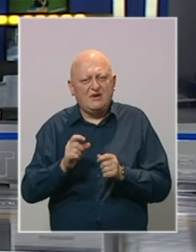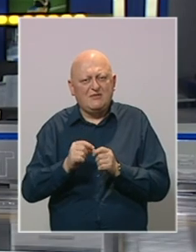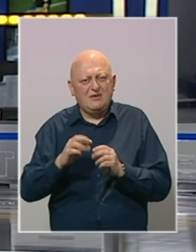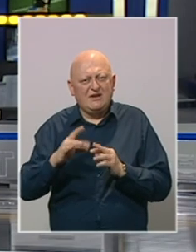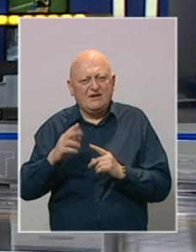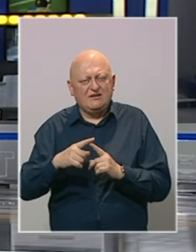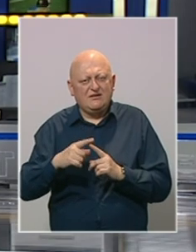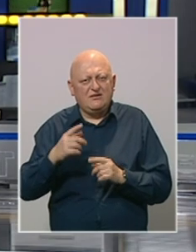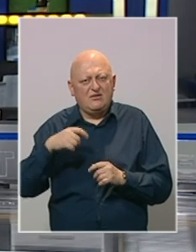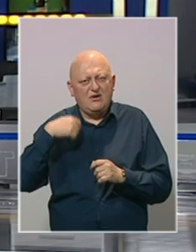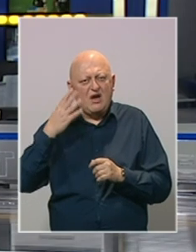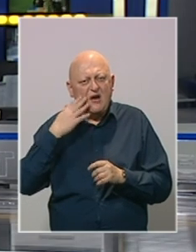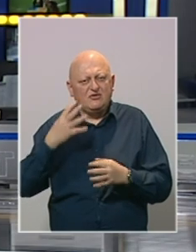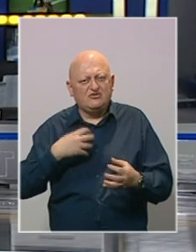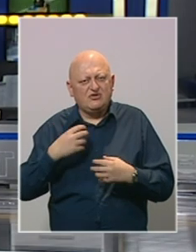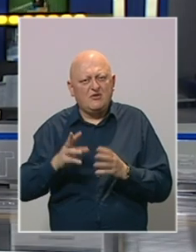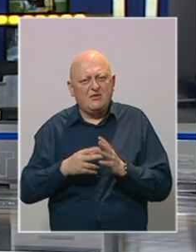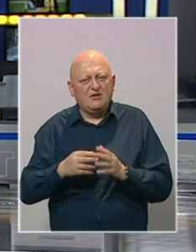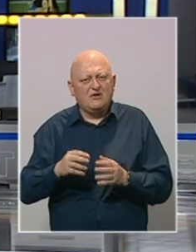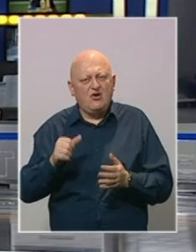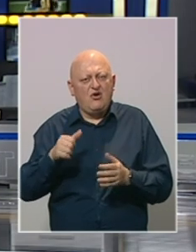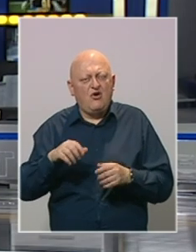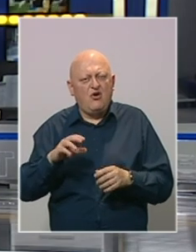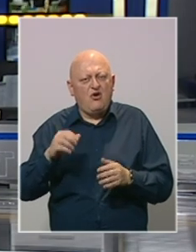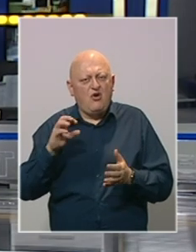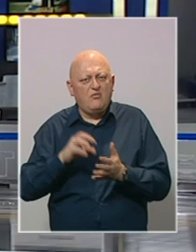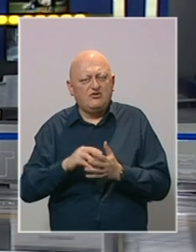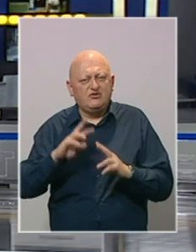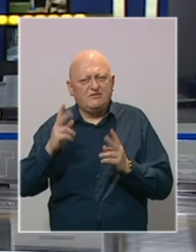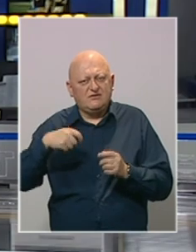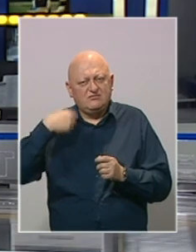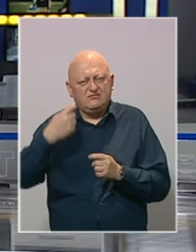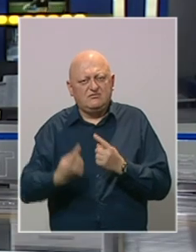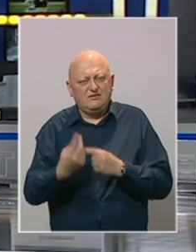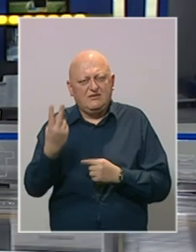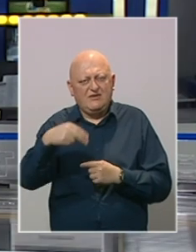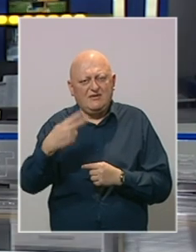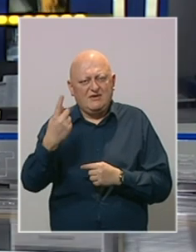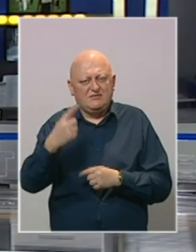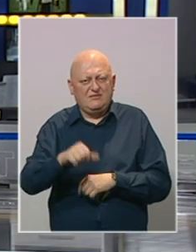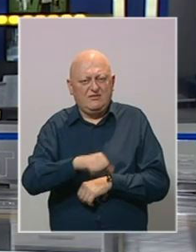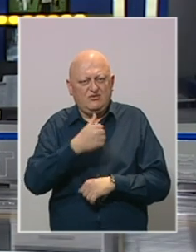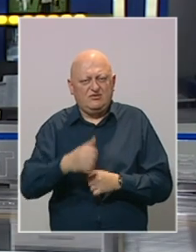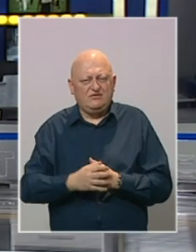BHRT-om. Film je uz američku dramu Nomadland obilježio svjetsku filmsku scenu 2021.